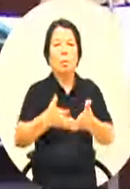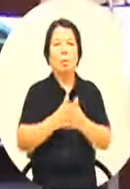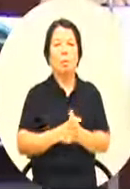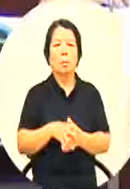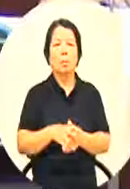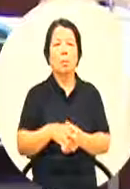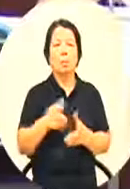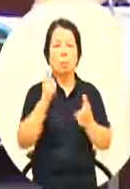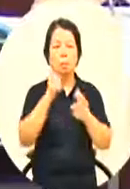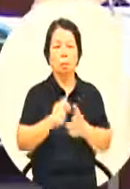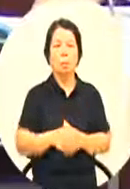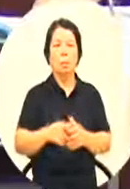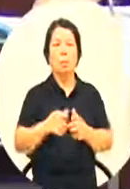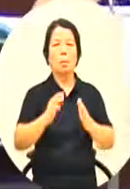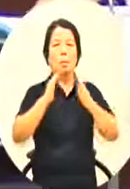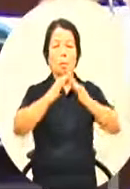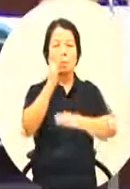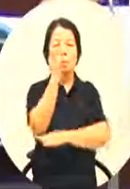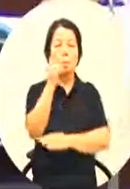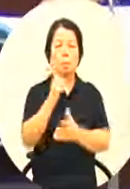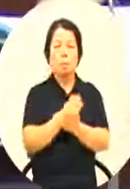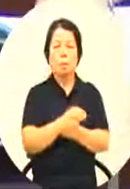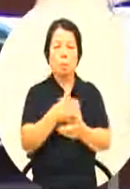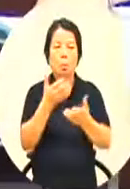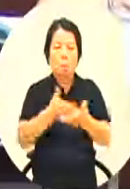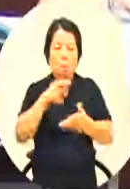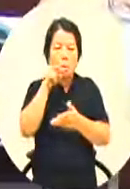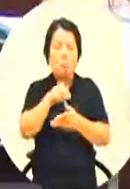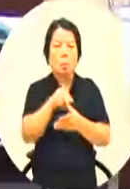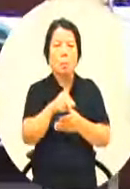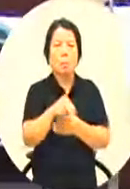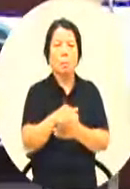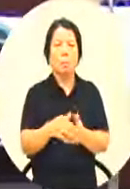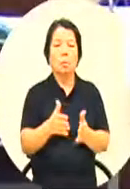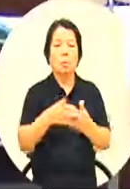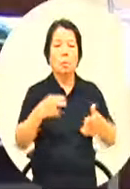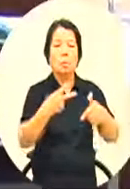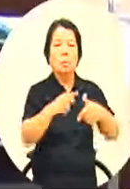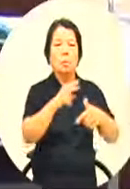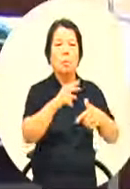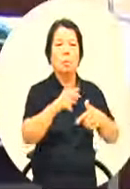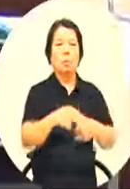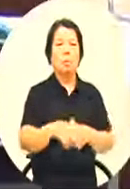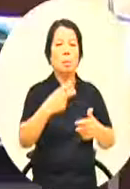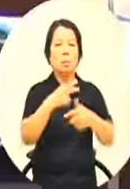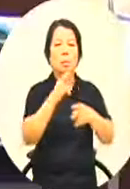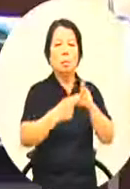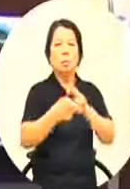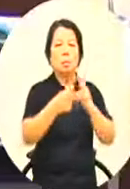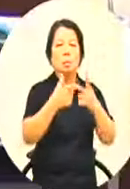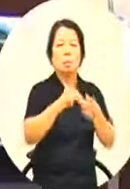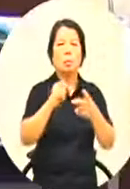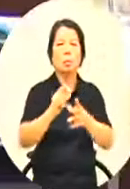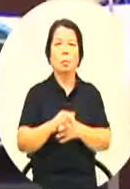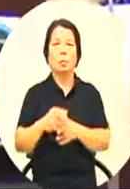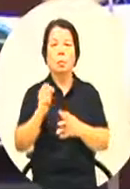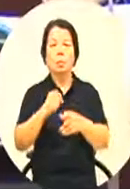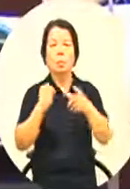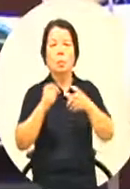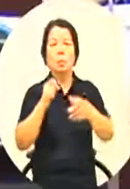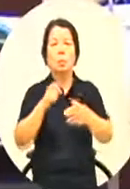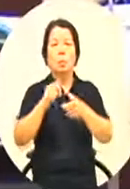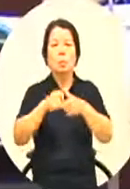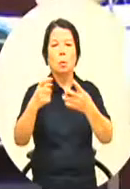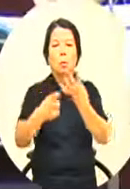府高度重视跟关怀的那我们目前进行譬如说人物跟大社地区主要是工业局有委托城